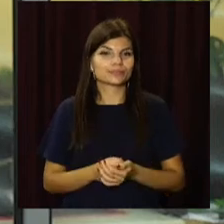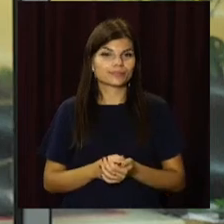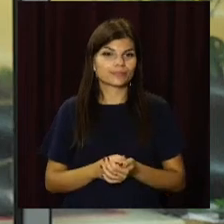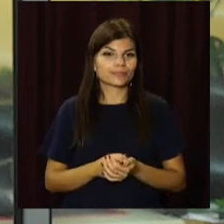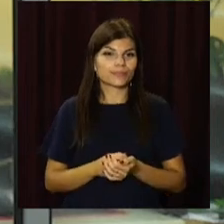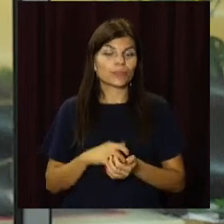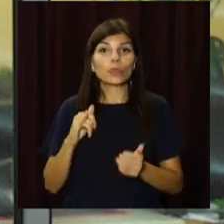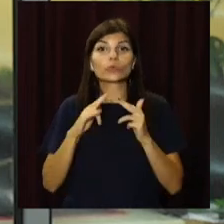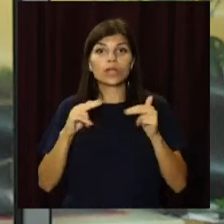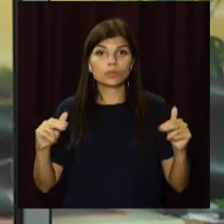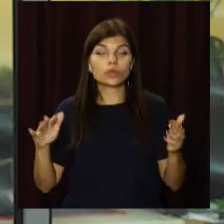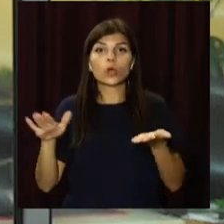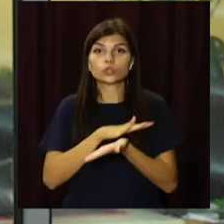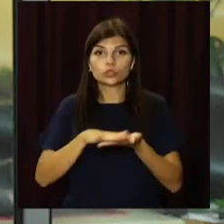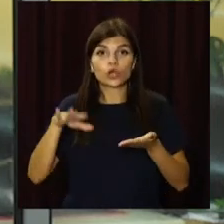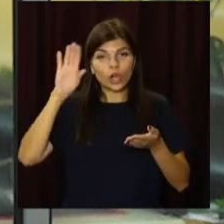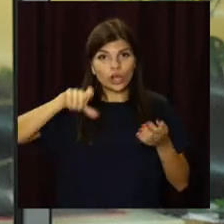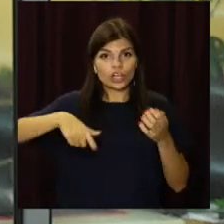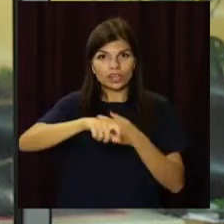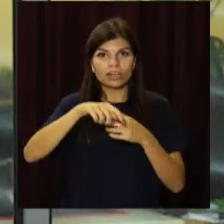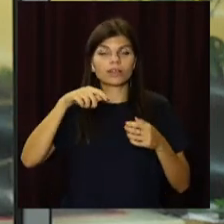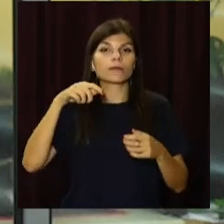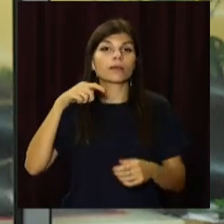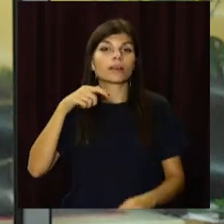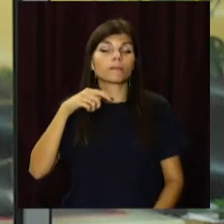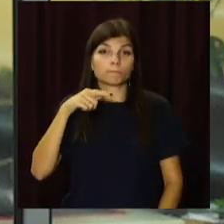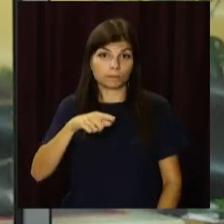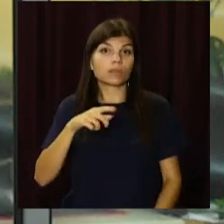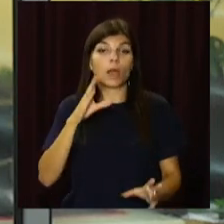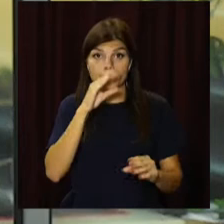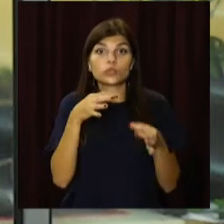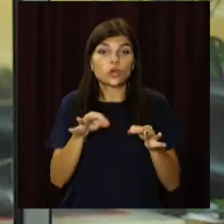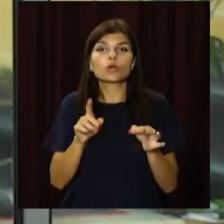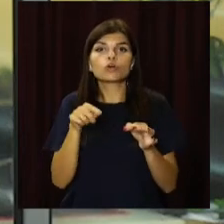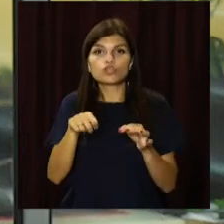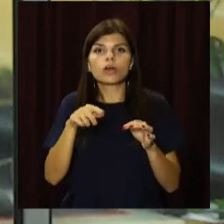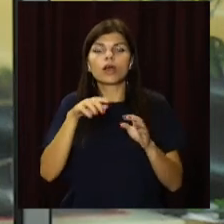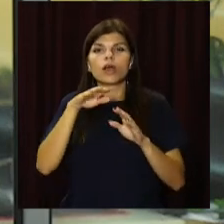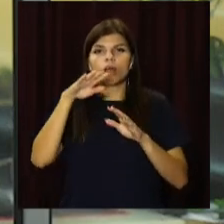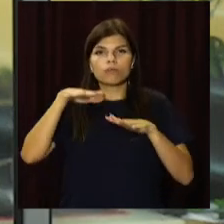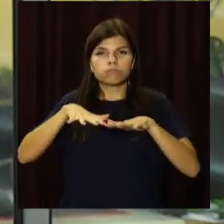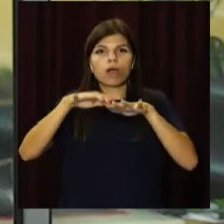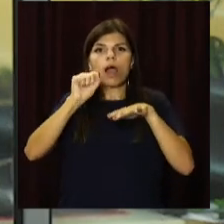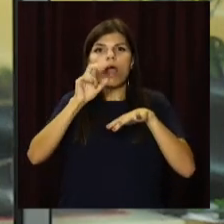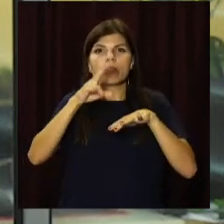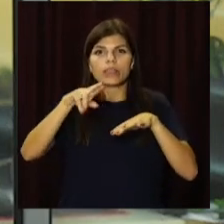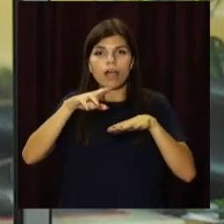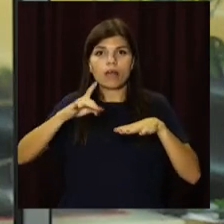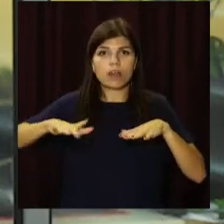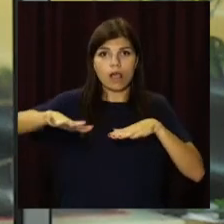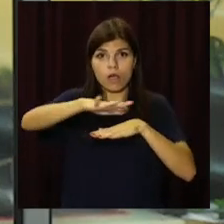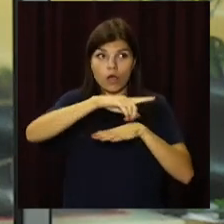У Дніпрі розчистять річку Гнилокіш. Це дозволить мінімізувати підтоплення на території АНД району,